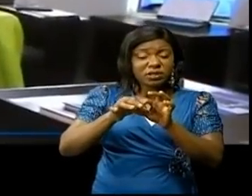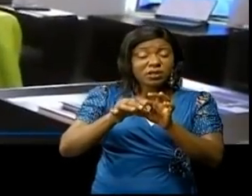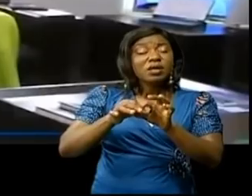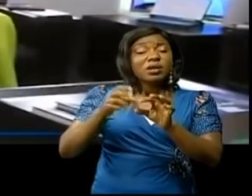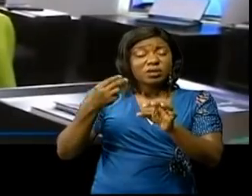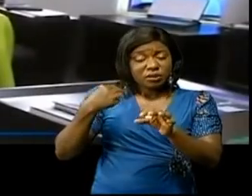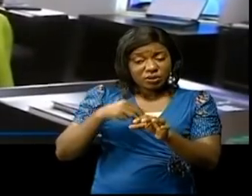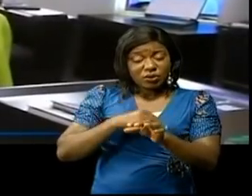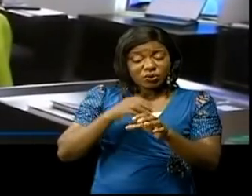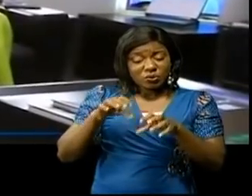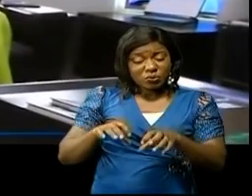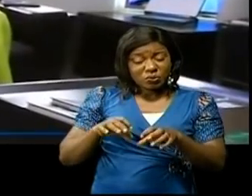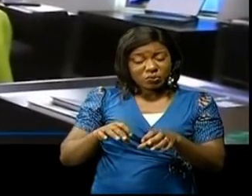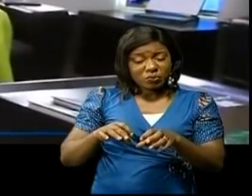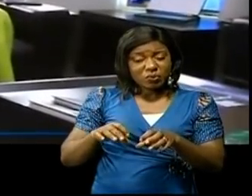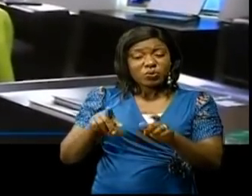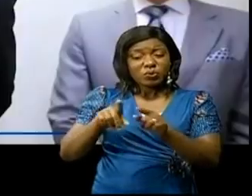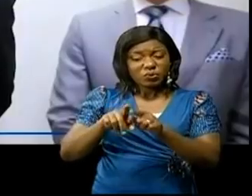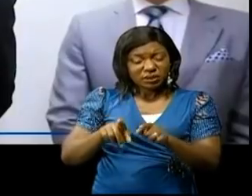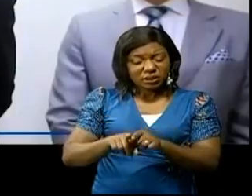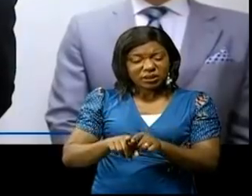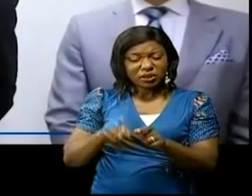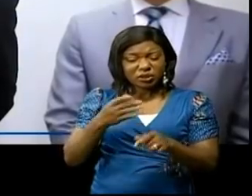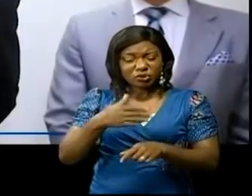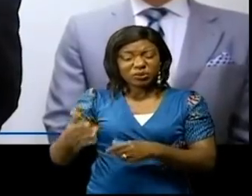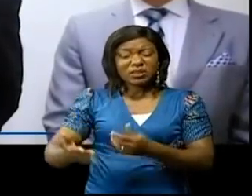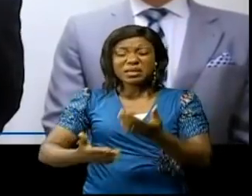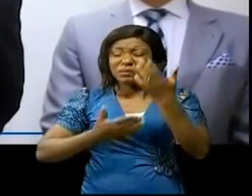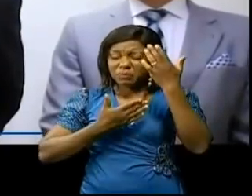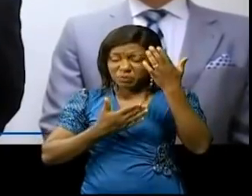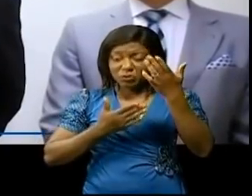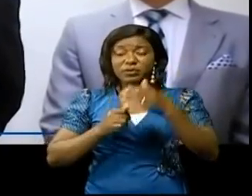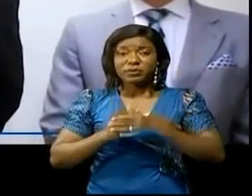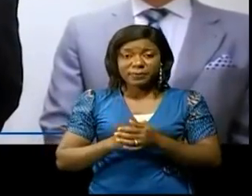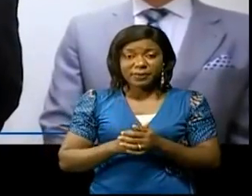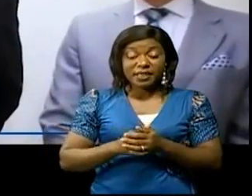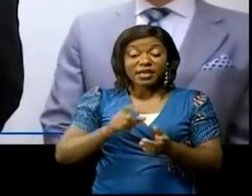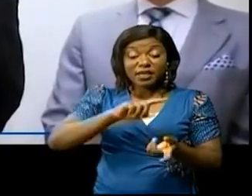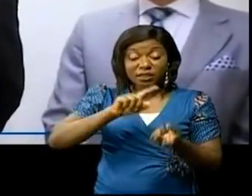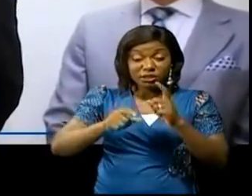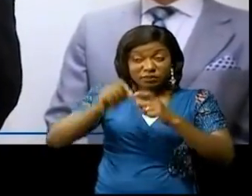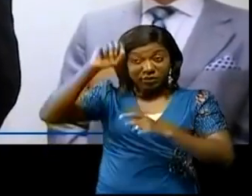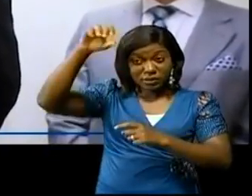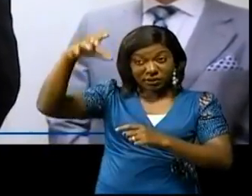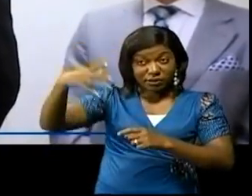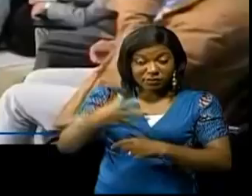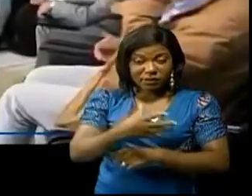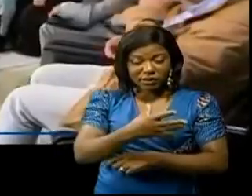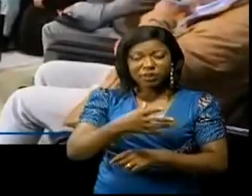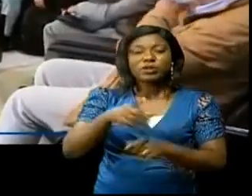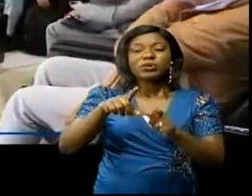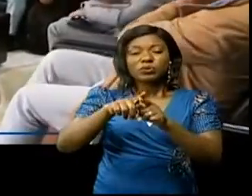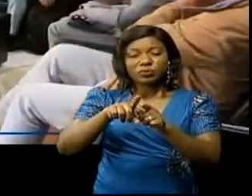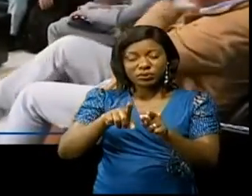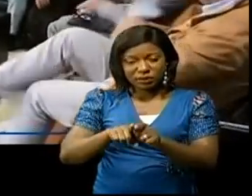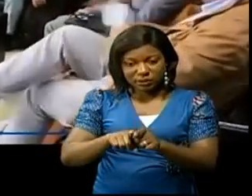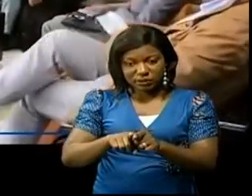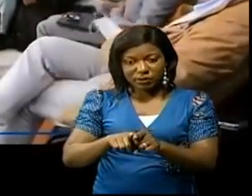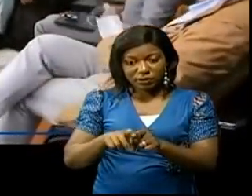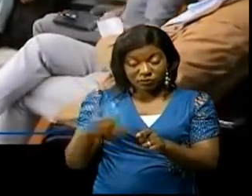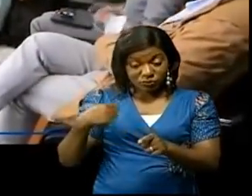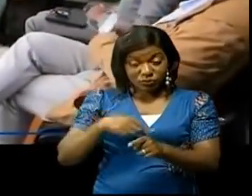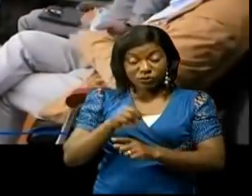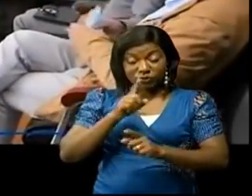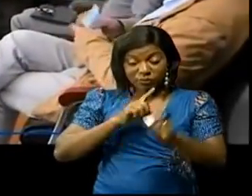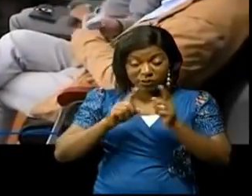à défendre, qui sont des sujets scientifiques aussi. Je pense au changement climatique, on a à peine touché le changement climatique, mais on en parlera la